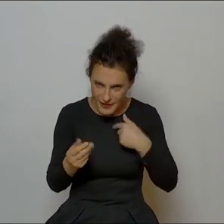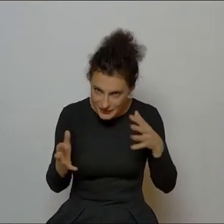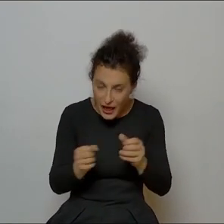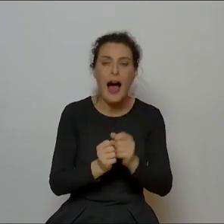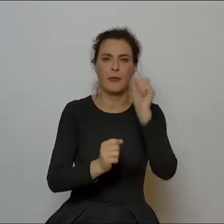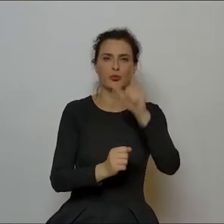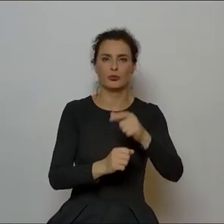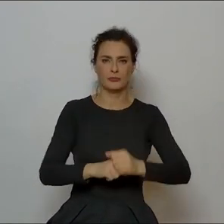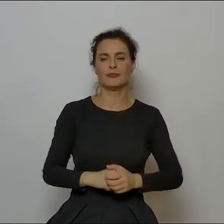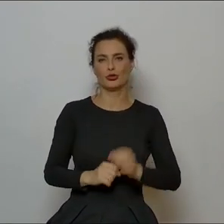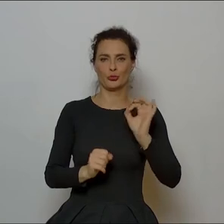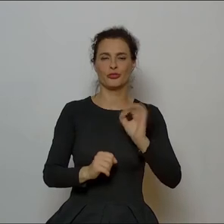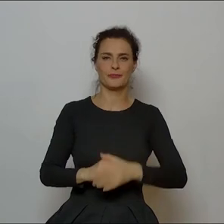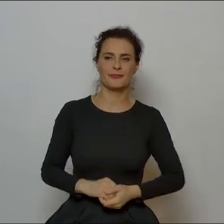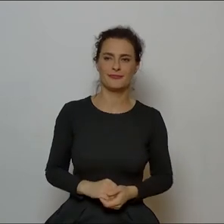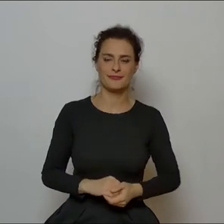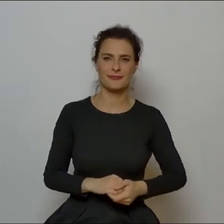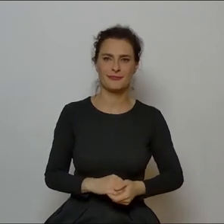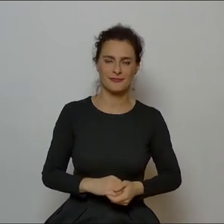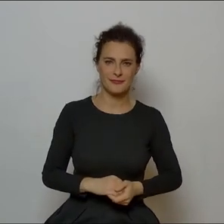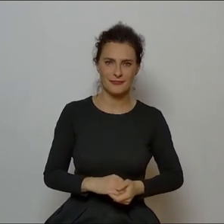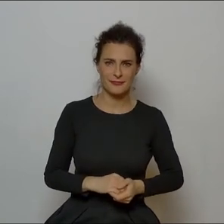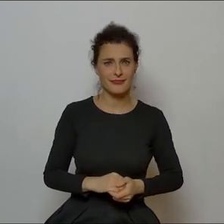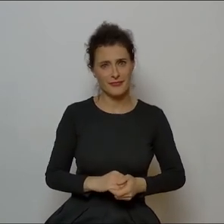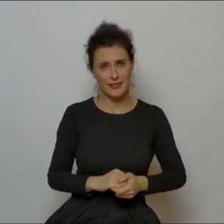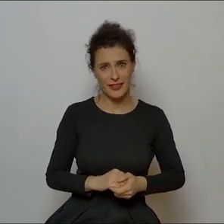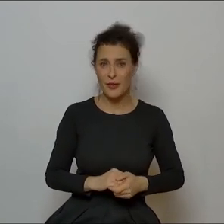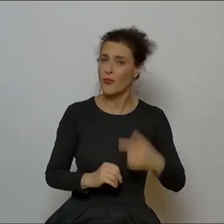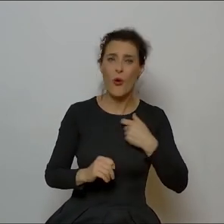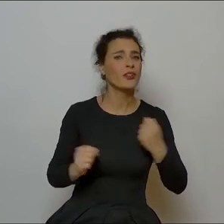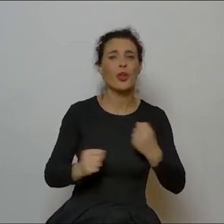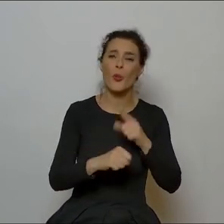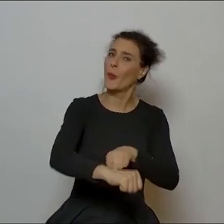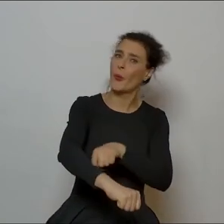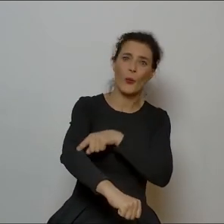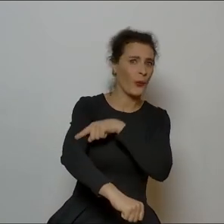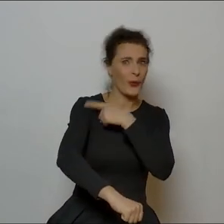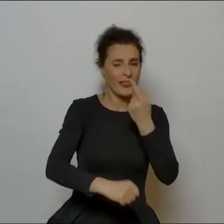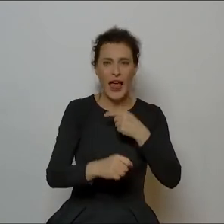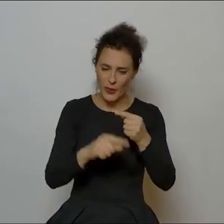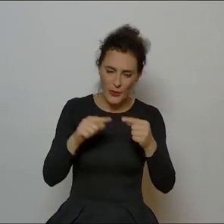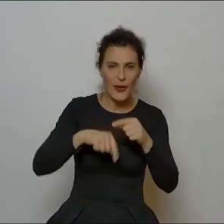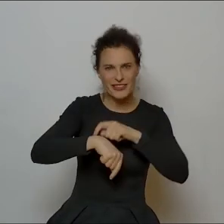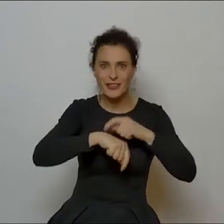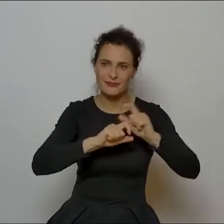A, no dobrze. Ja to będę długo czytać, postaram się nie za długo, chociaż mamy czasy trochę.